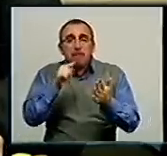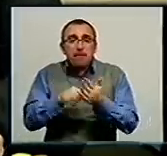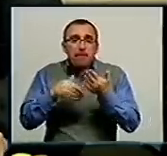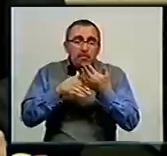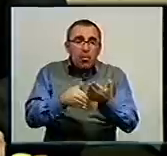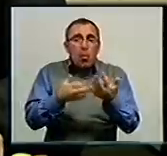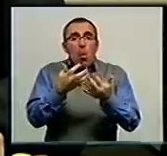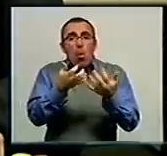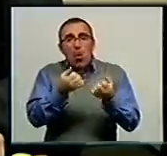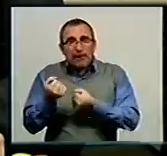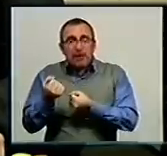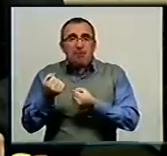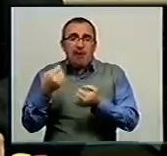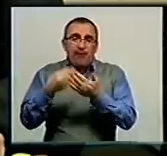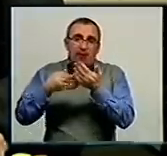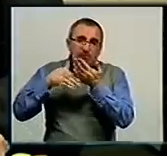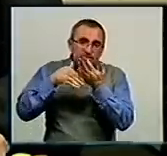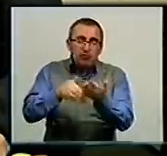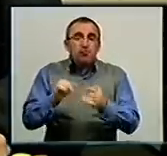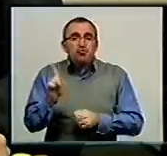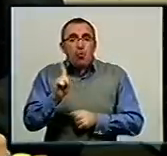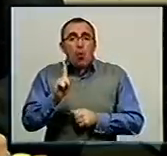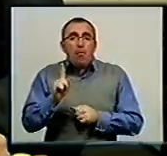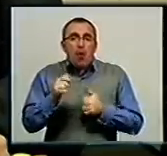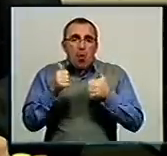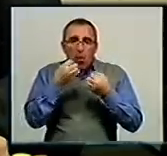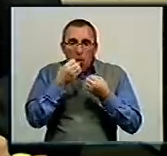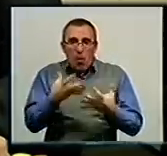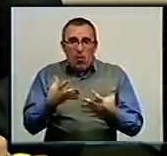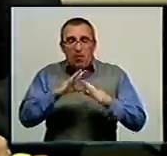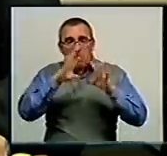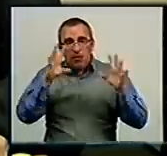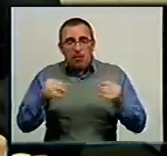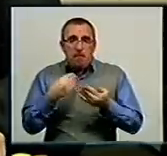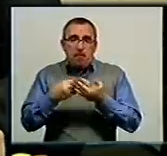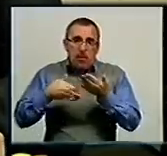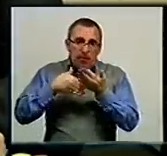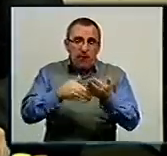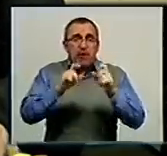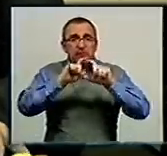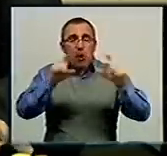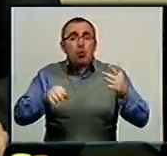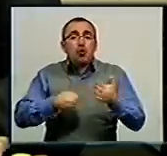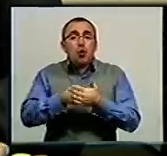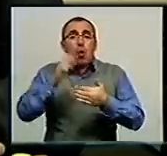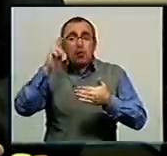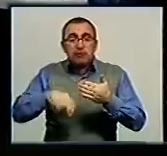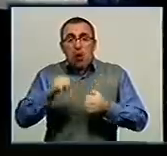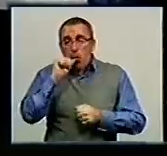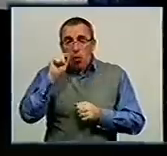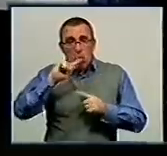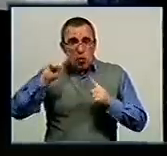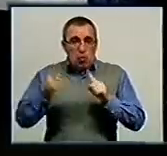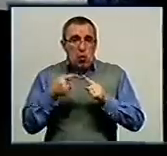отримання додаткового фінансового ресурсу, для того, щоб коректно, по великому рахунку, профінансувати ці заклади до кінця поточного року.